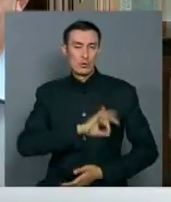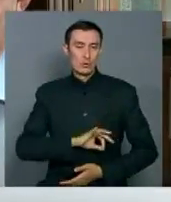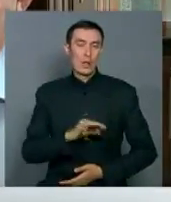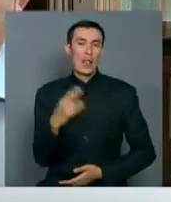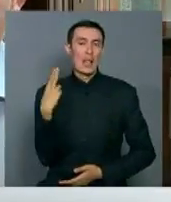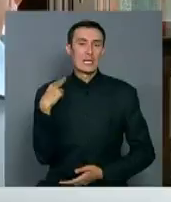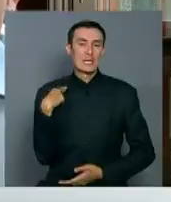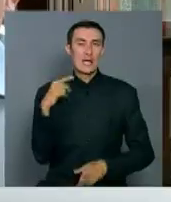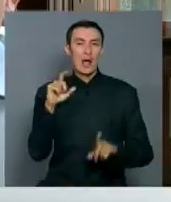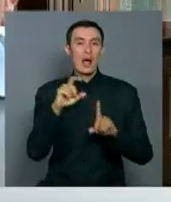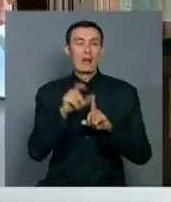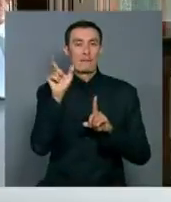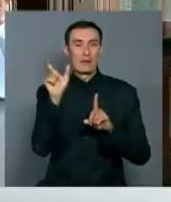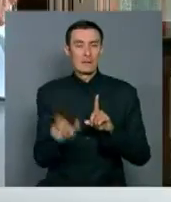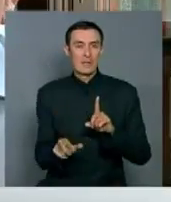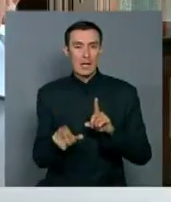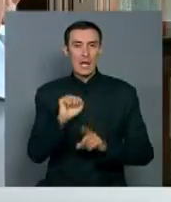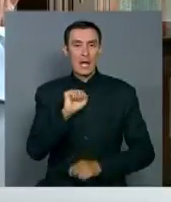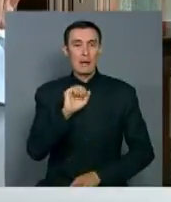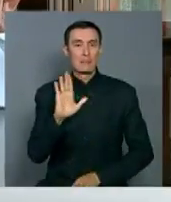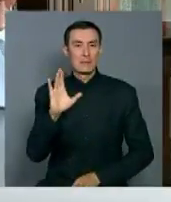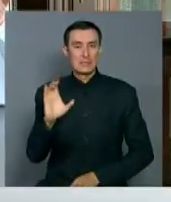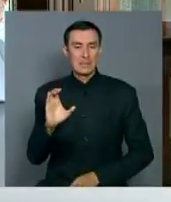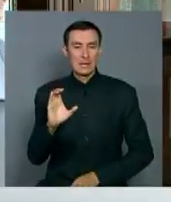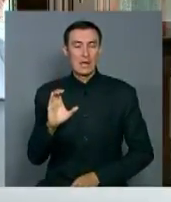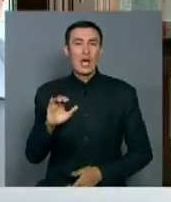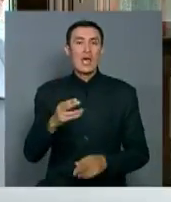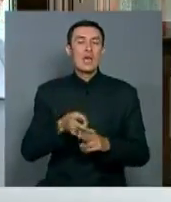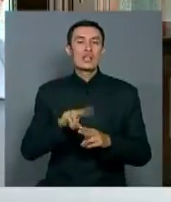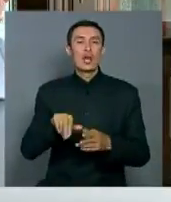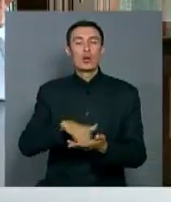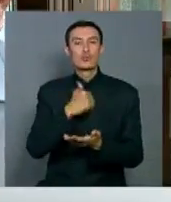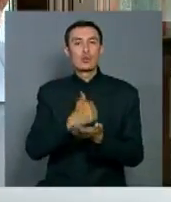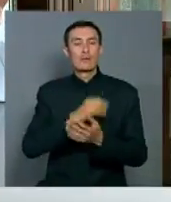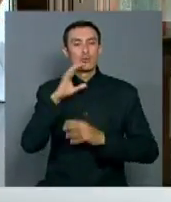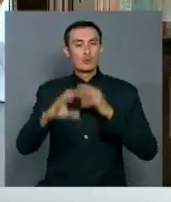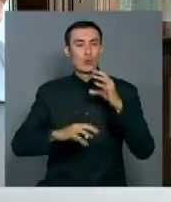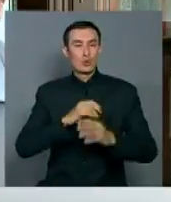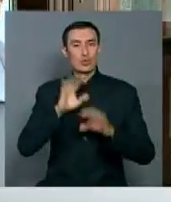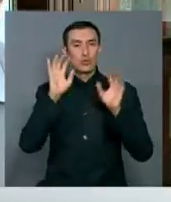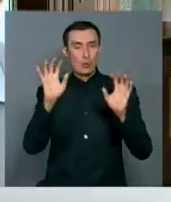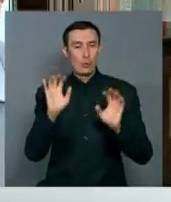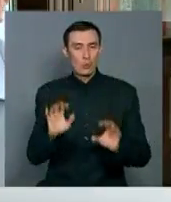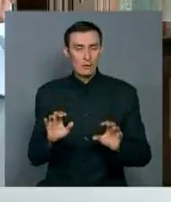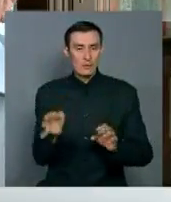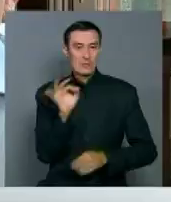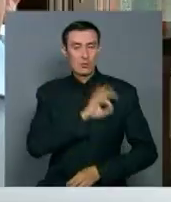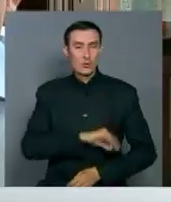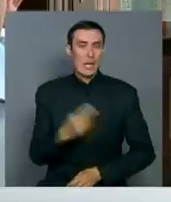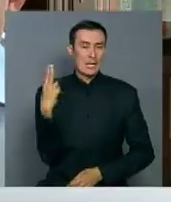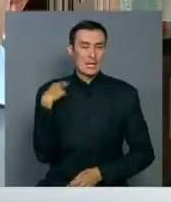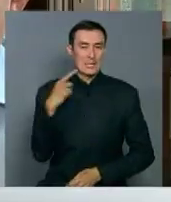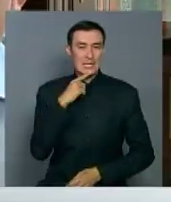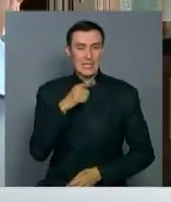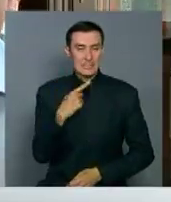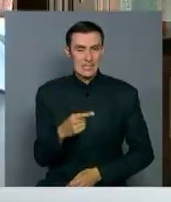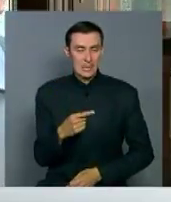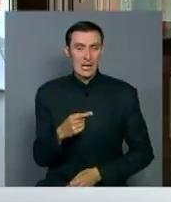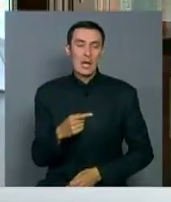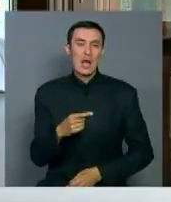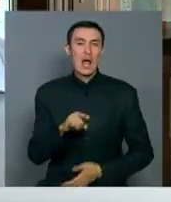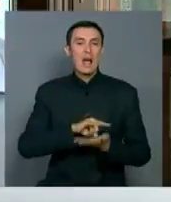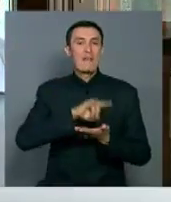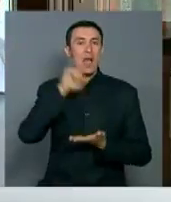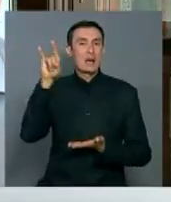латинский алфавит, основа международных законов, тоже пишется латинский алфавит. Международной